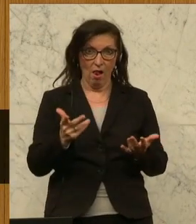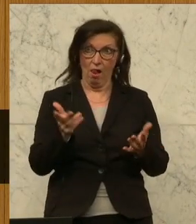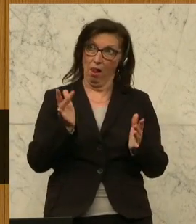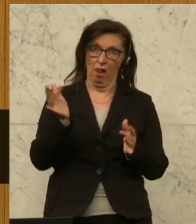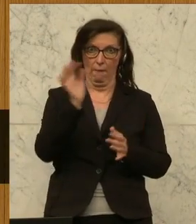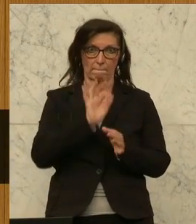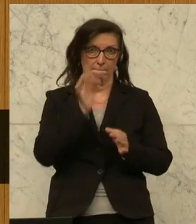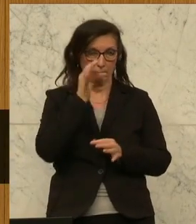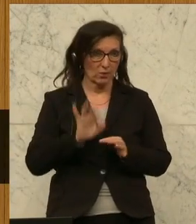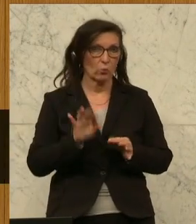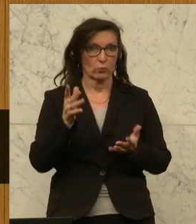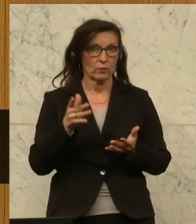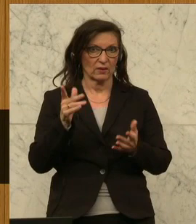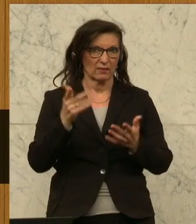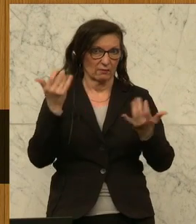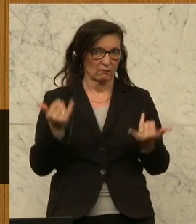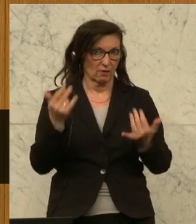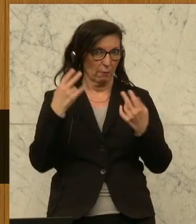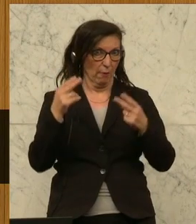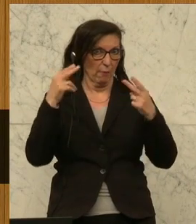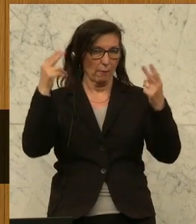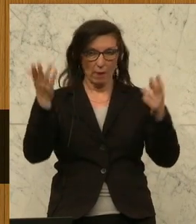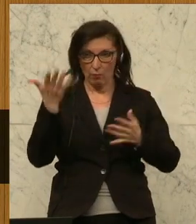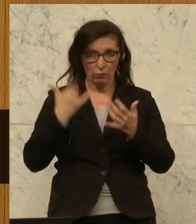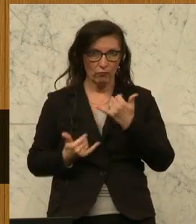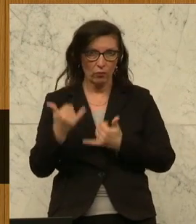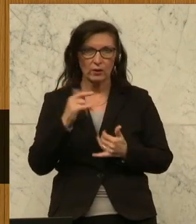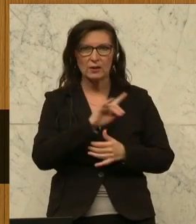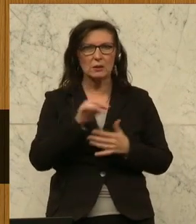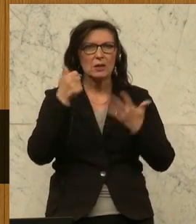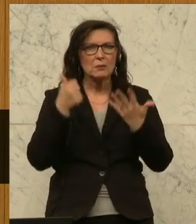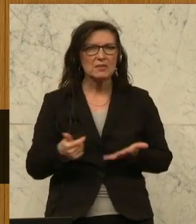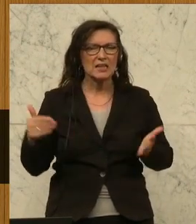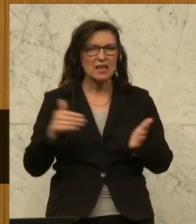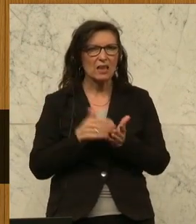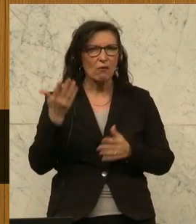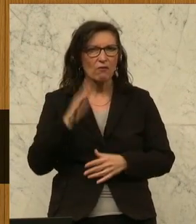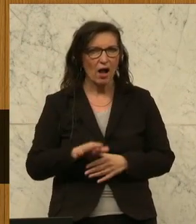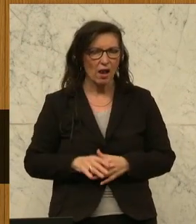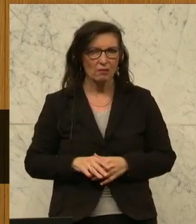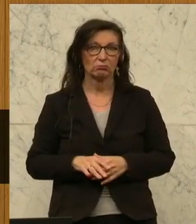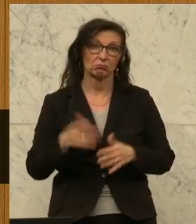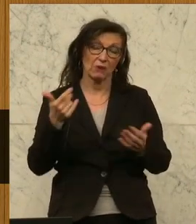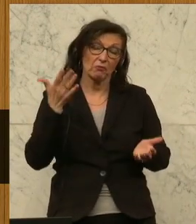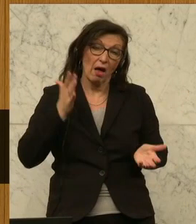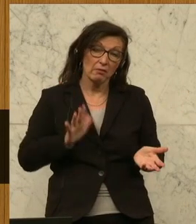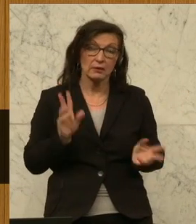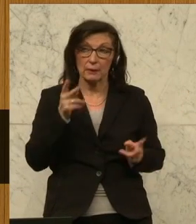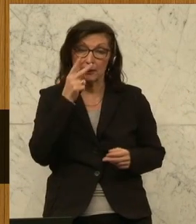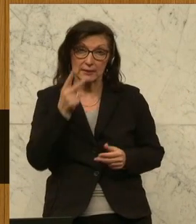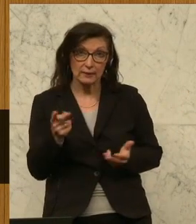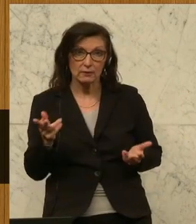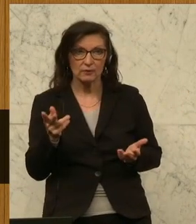noch einmal dementsprechend verstärkt. Im letzten Jahr waren es bis zu 60.000 Fälle und das zeigt auf der einen Seite, wie